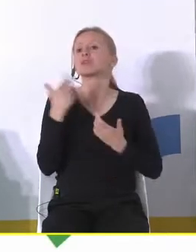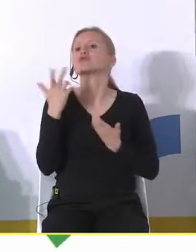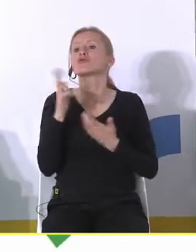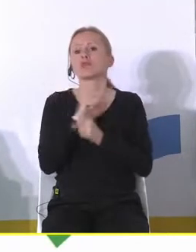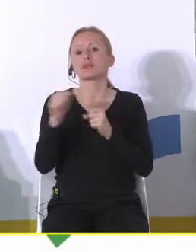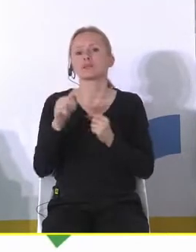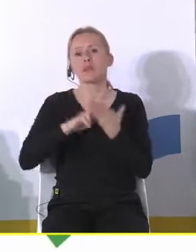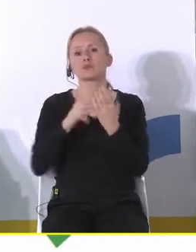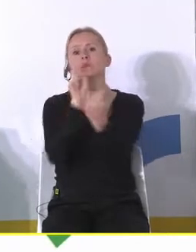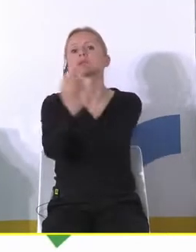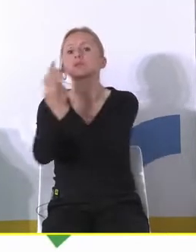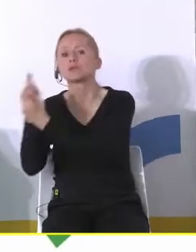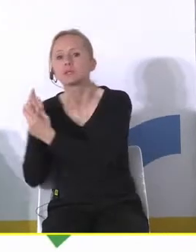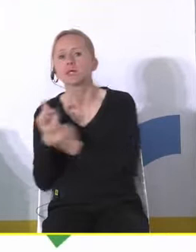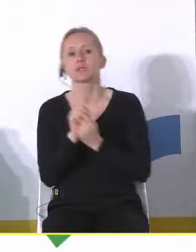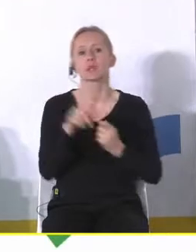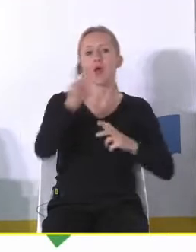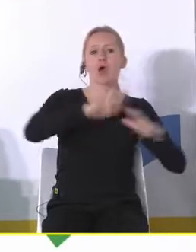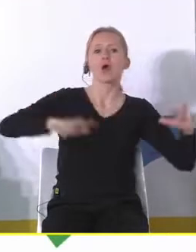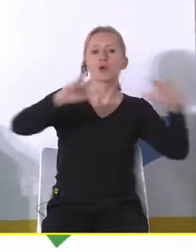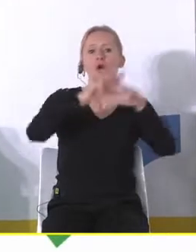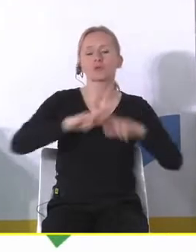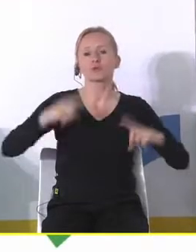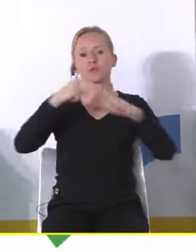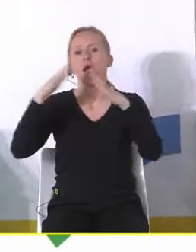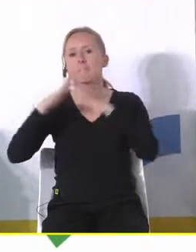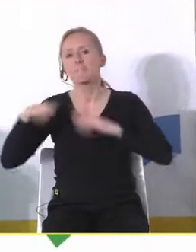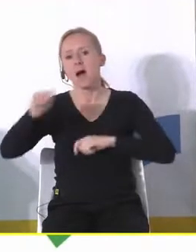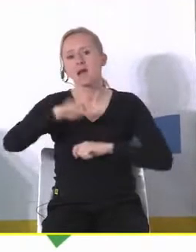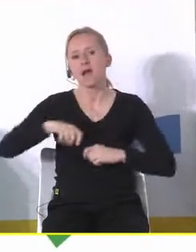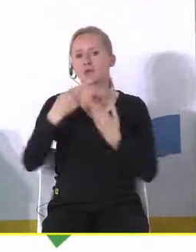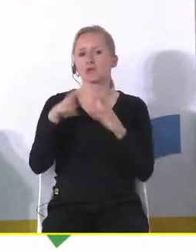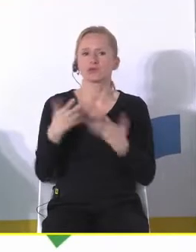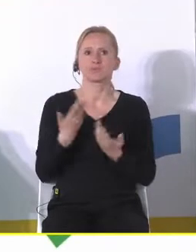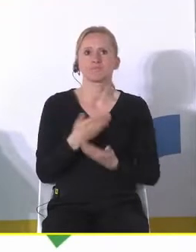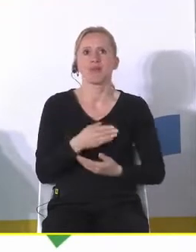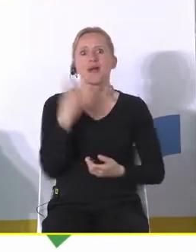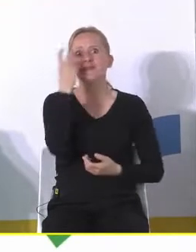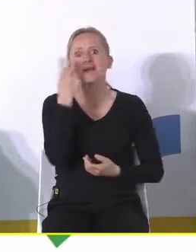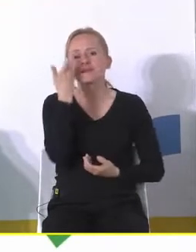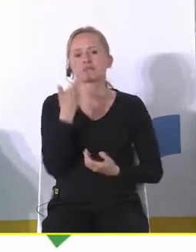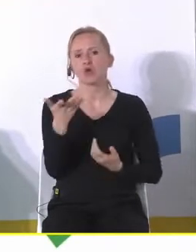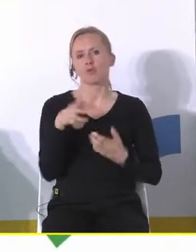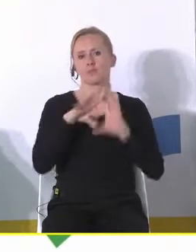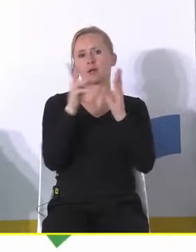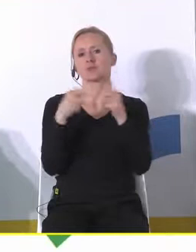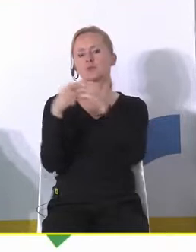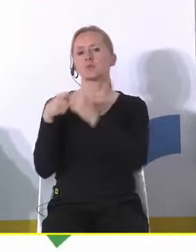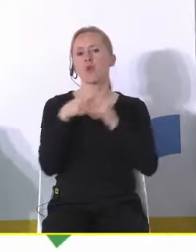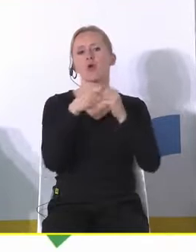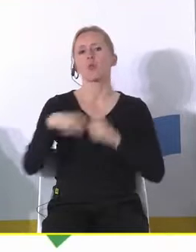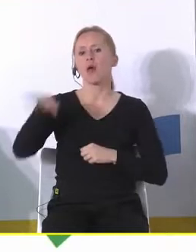wspólnot sąsiedzkich rodzinnych parafialnych no różnych tak hobbystycznych jakichś to są te wspólnoty lokalne